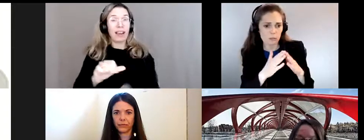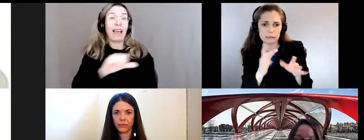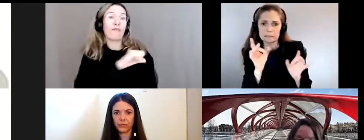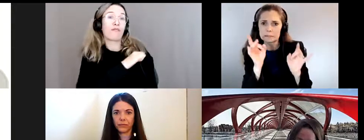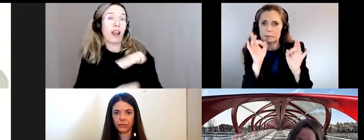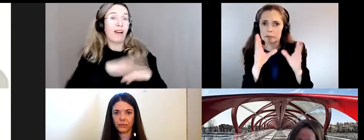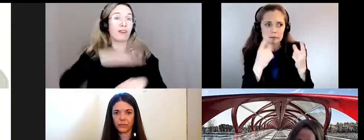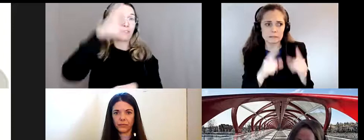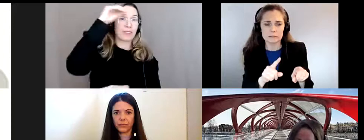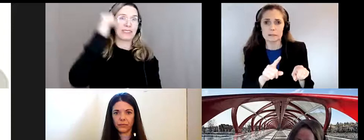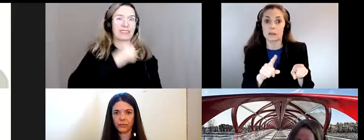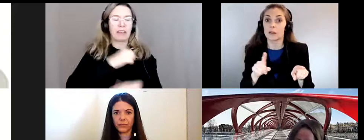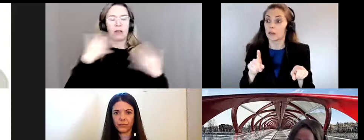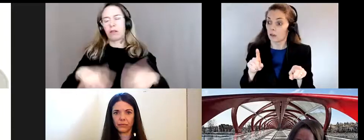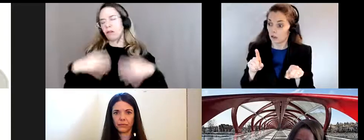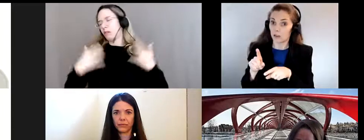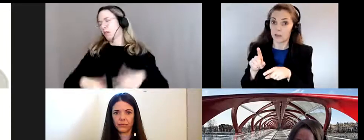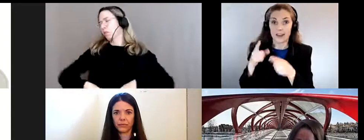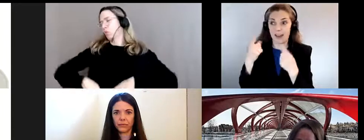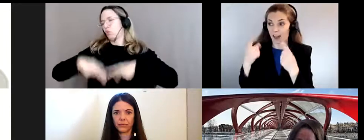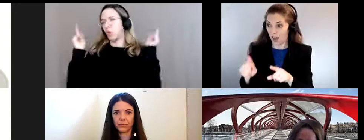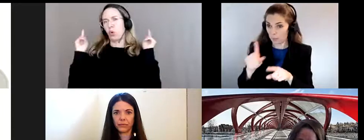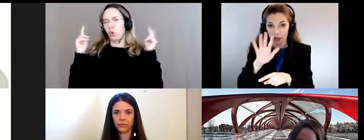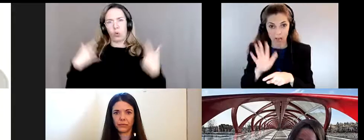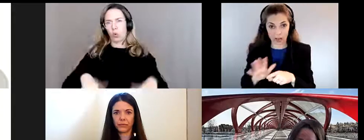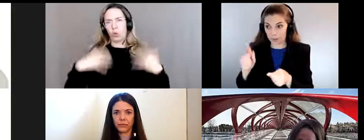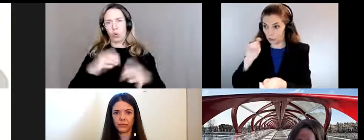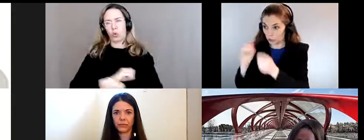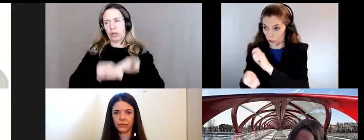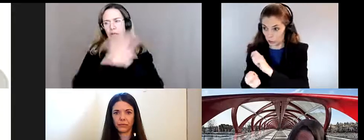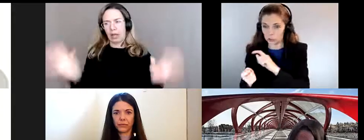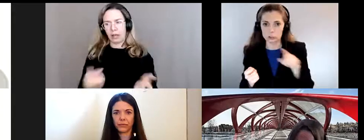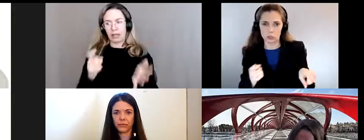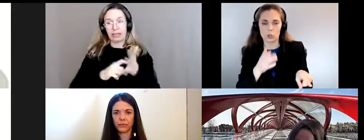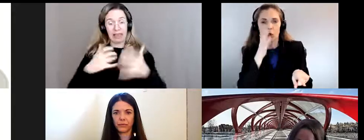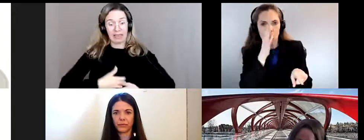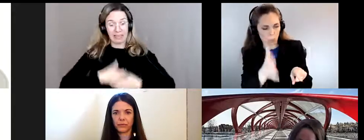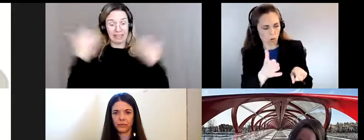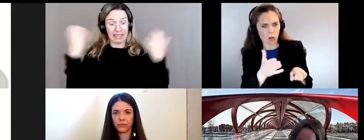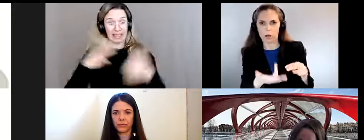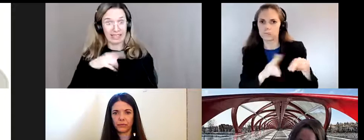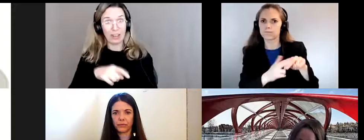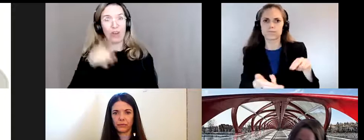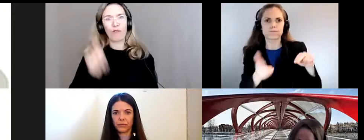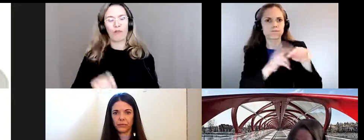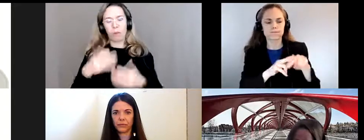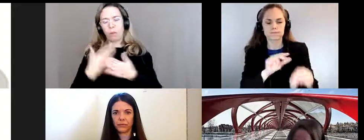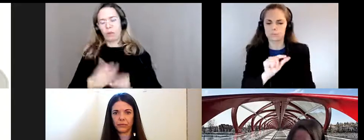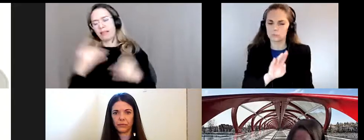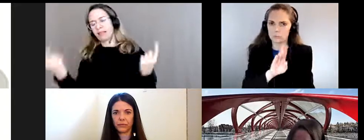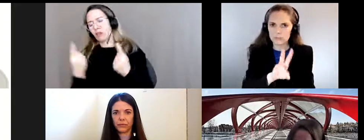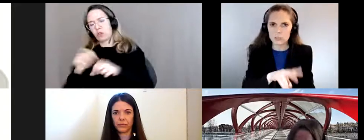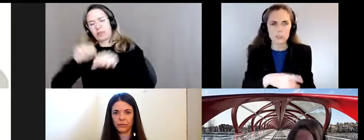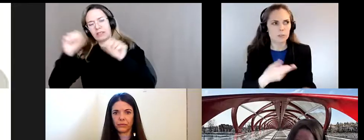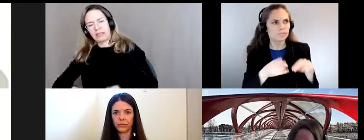est exacerbée et nous savons que dès que la crise a lieu nous devons avoir un système en place prêt